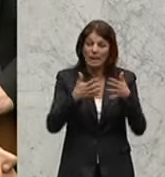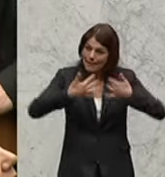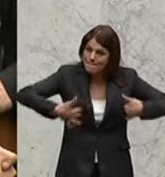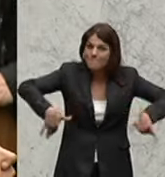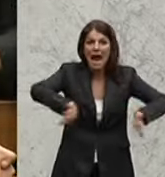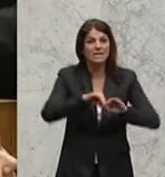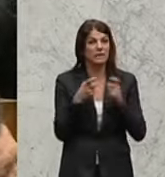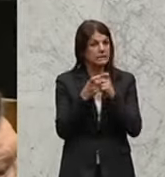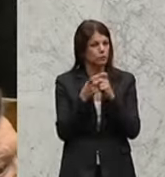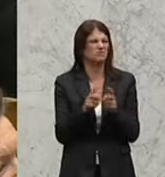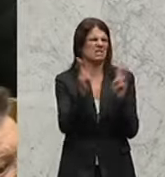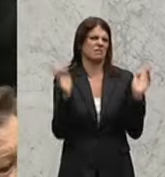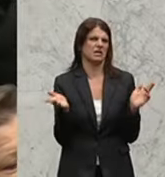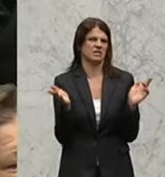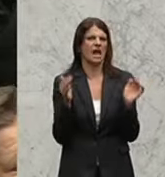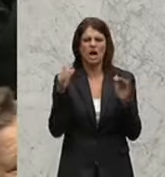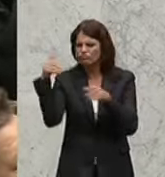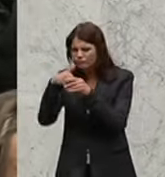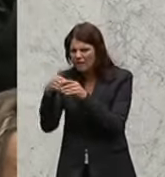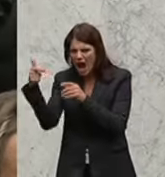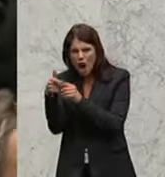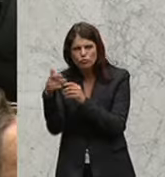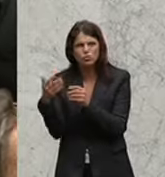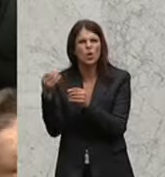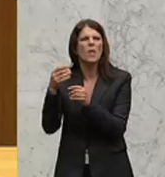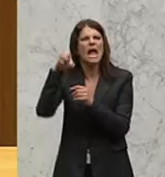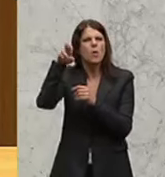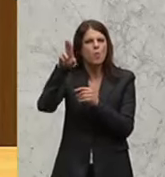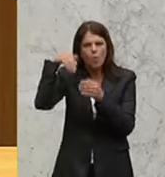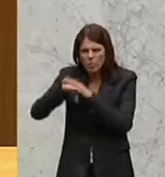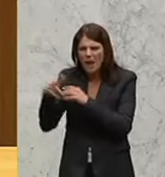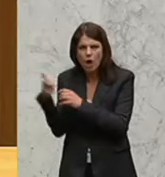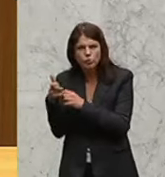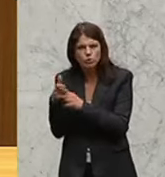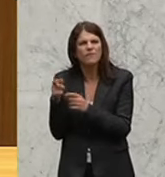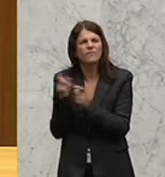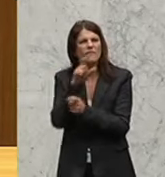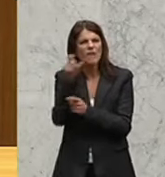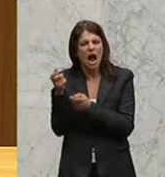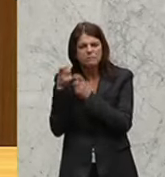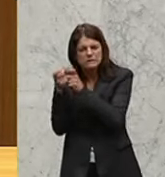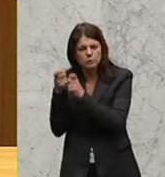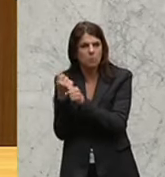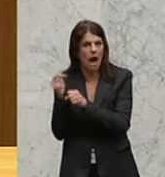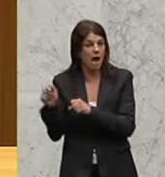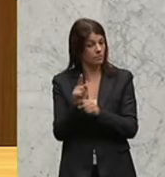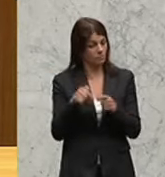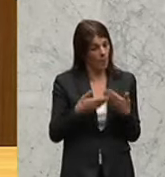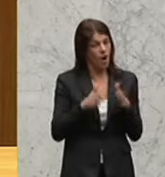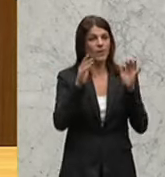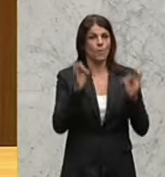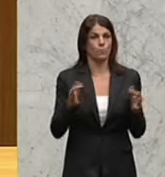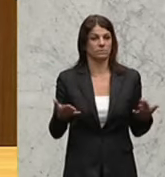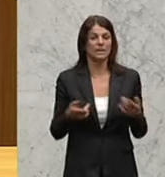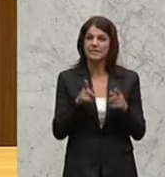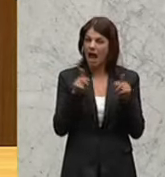diskutieren, etwas ganz anderes als in Ausschüssen oder im EU-Unterausschuss eine Fachdebatte zu führen. Es dient auch der